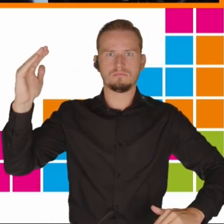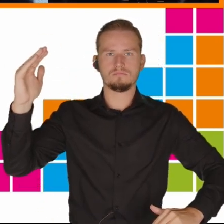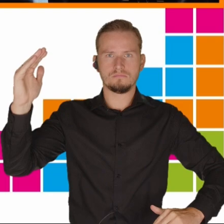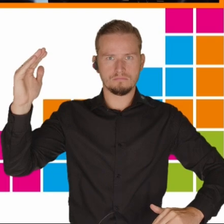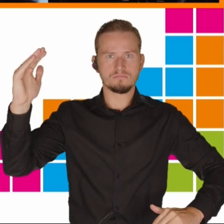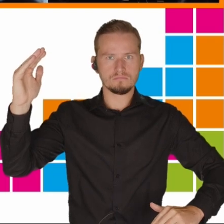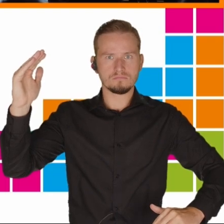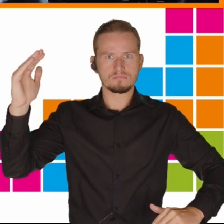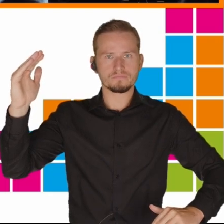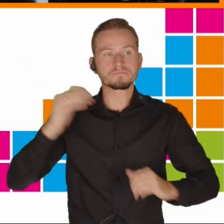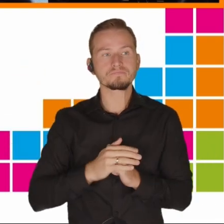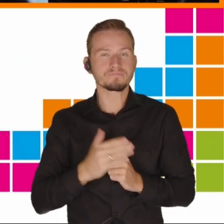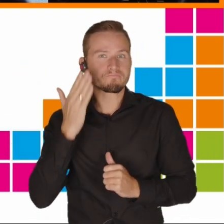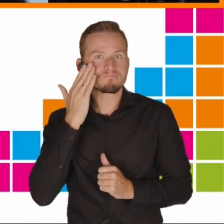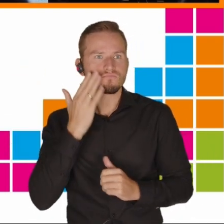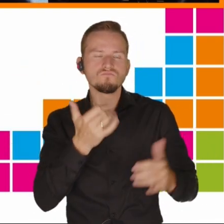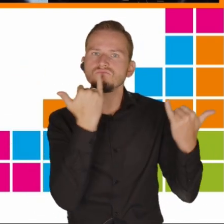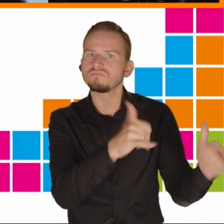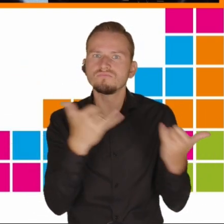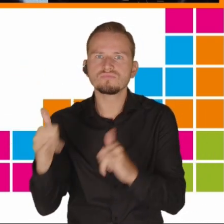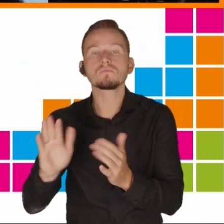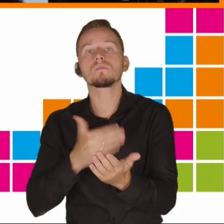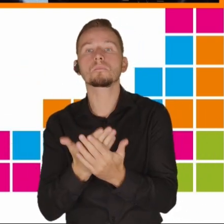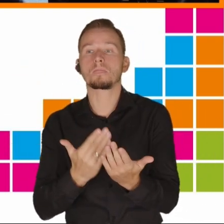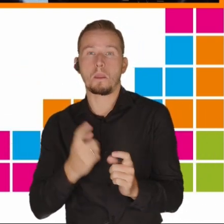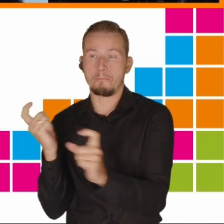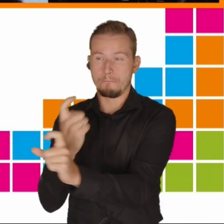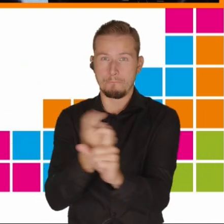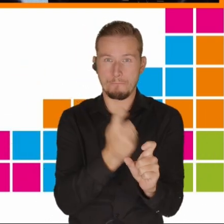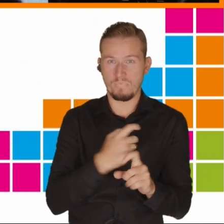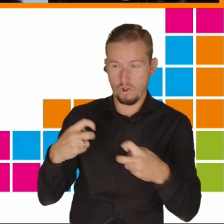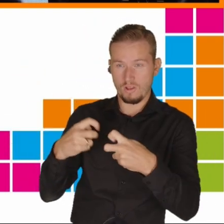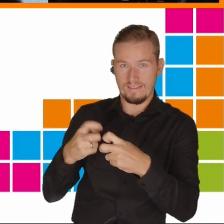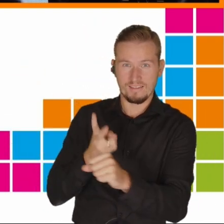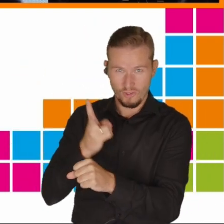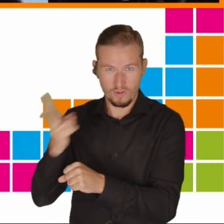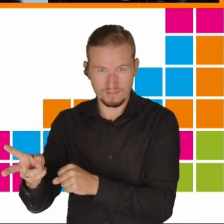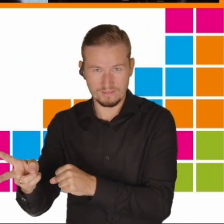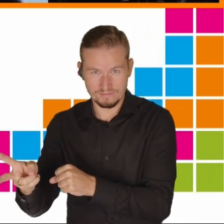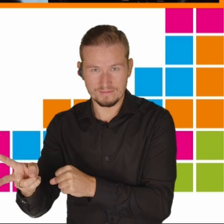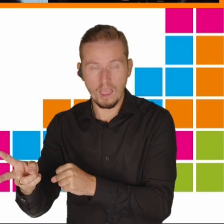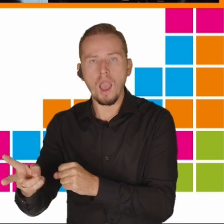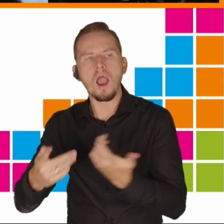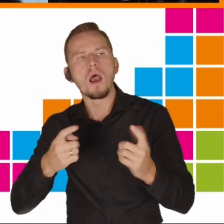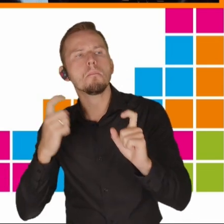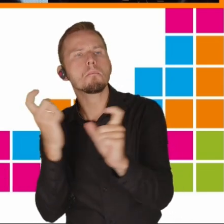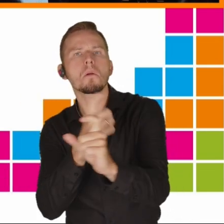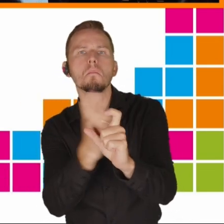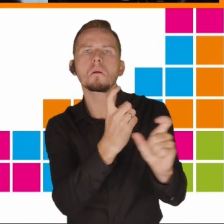Wiemy, jakie są różnice pomiędzy krajami, które mają dostęp do internetu oraz krajami